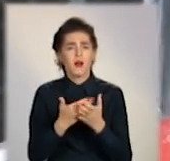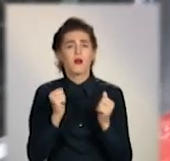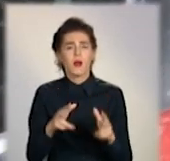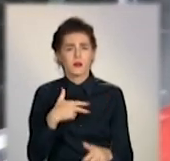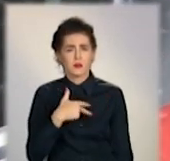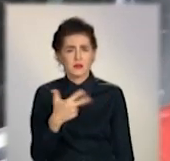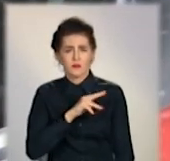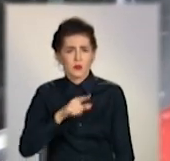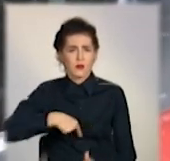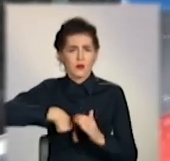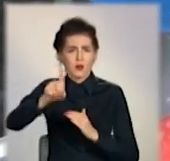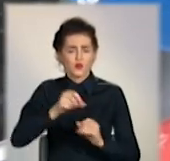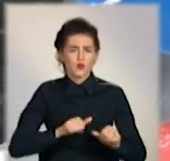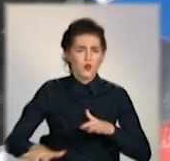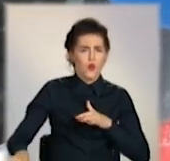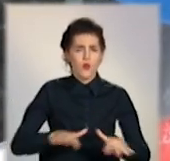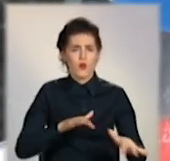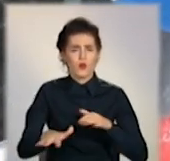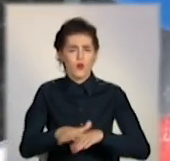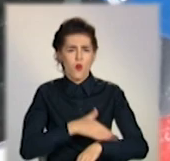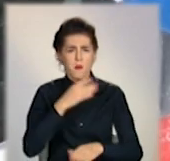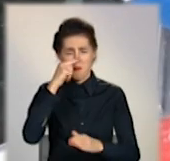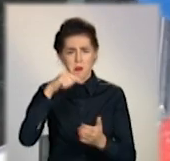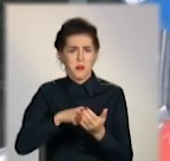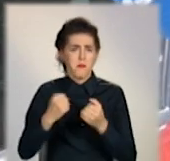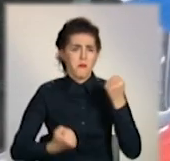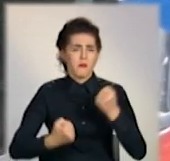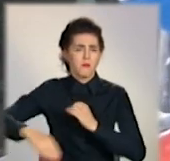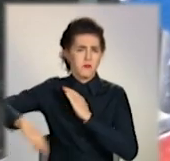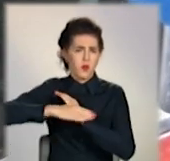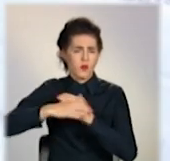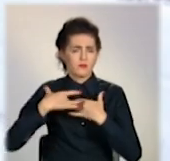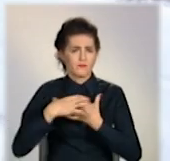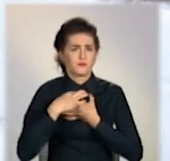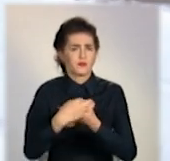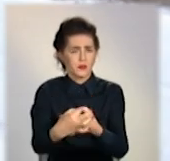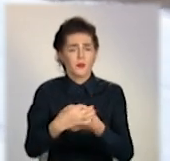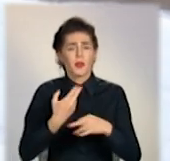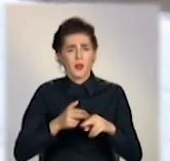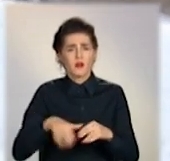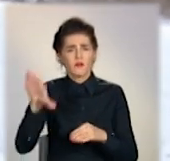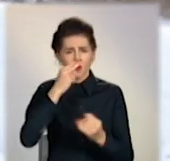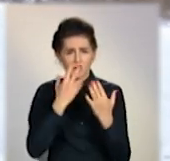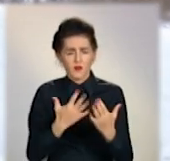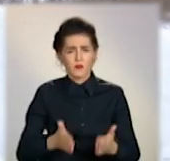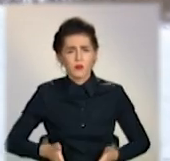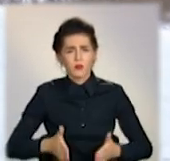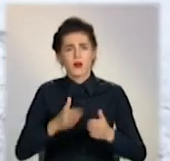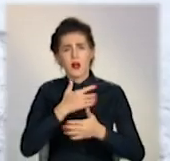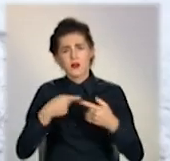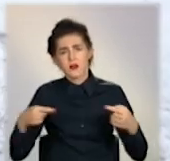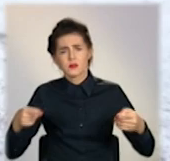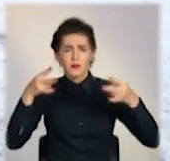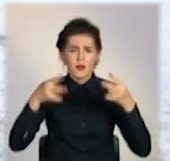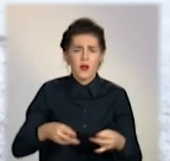Скольська, капець. Ребята допомагали, дякую, їхала доставка якась на грузовий, нас витягнули. Сліди від дорожньотранспортних пригод через